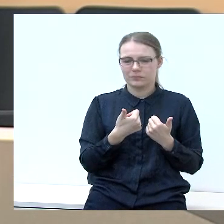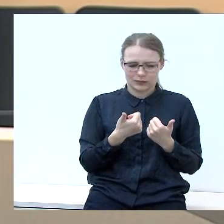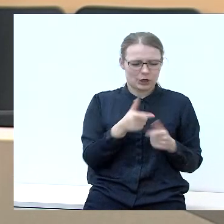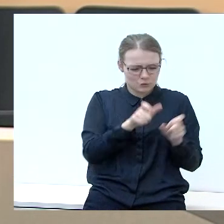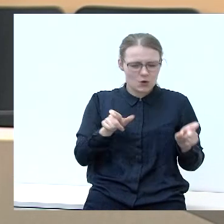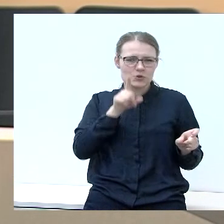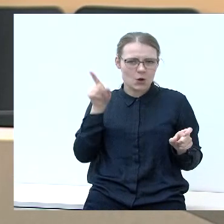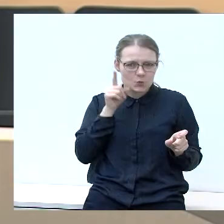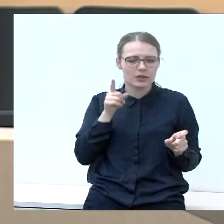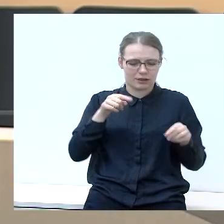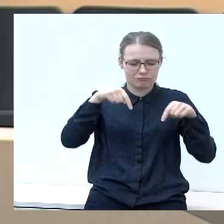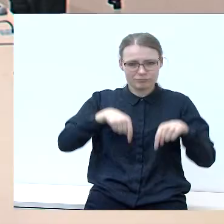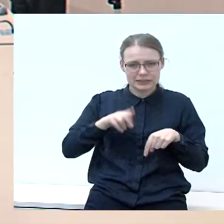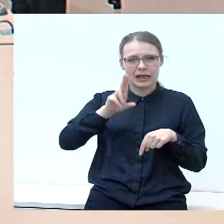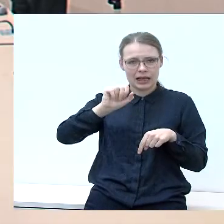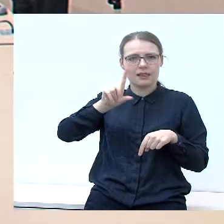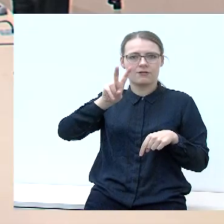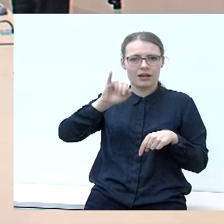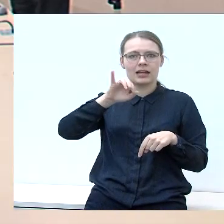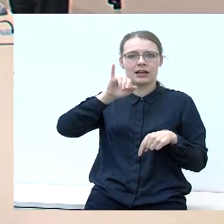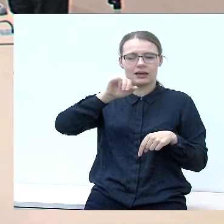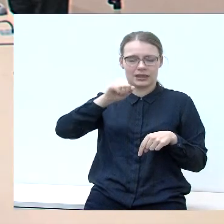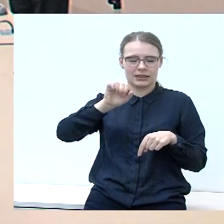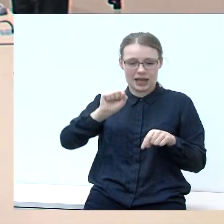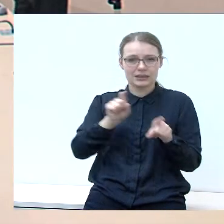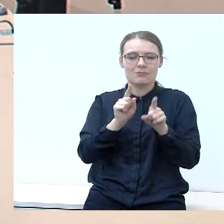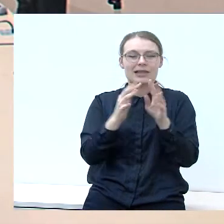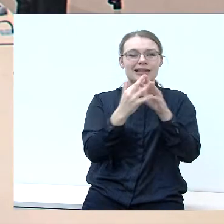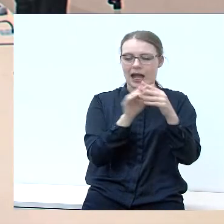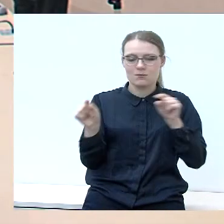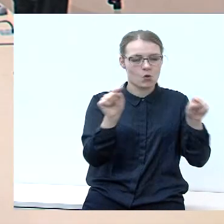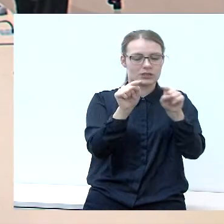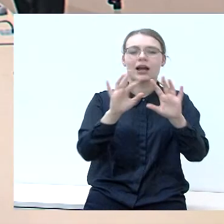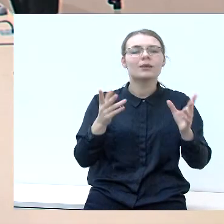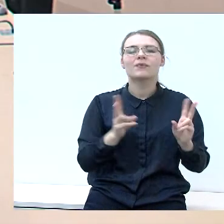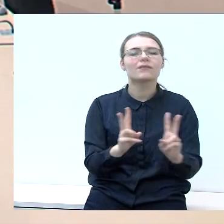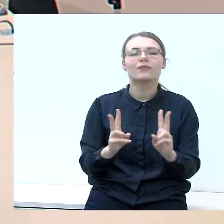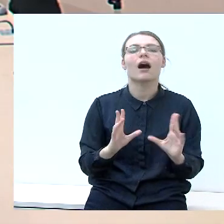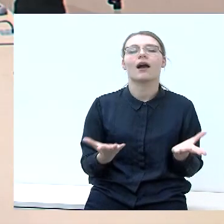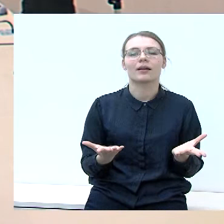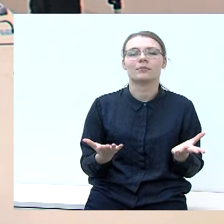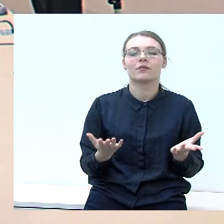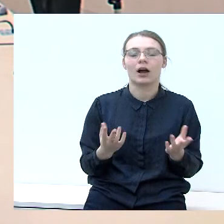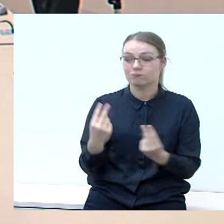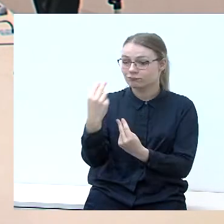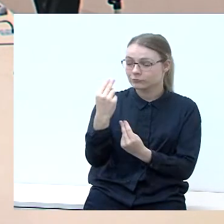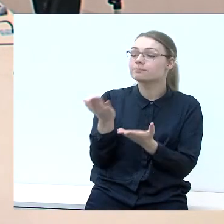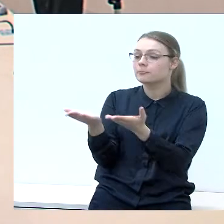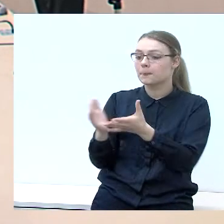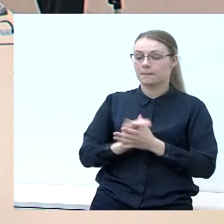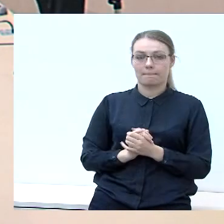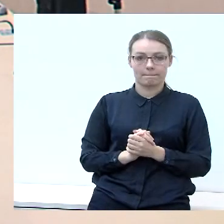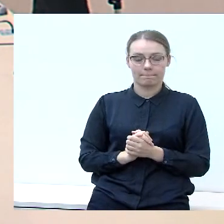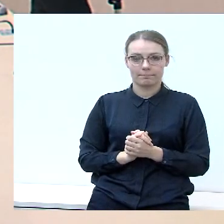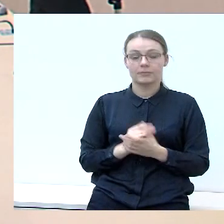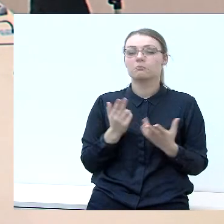žmonės, kalvaryjo ir aplinkiniuose kaimuose. Prašom, jūsų taip žiūrėjotų. Taip, aš kaip